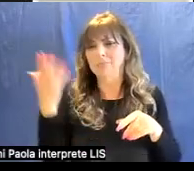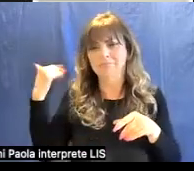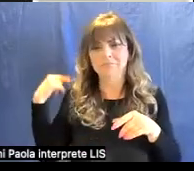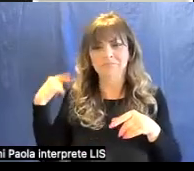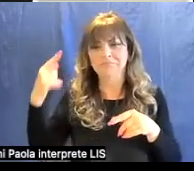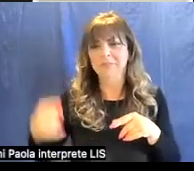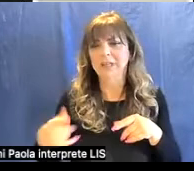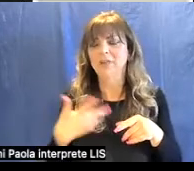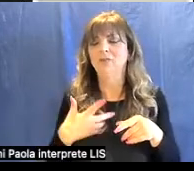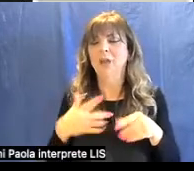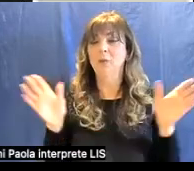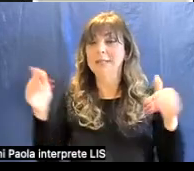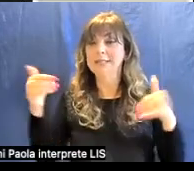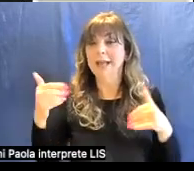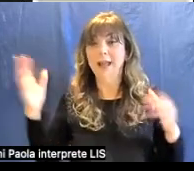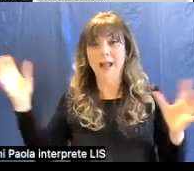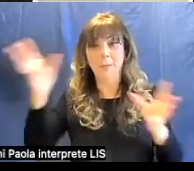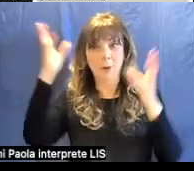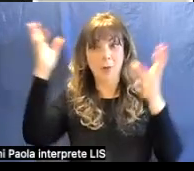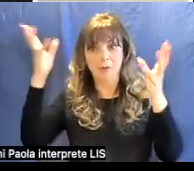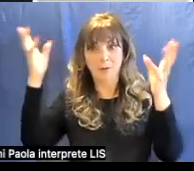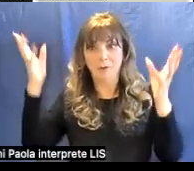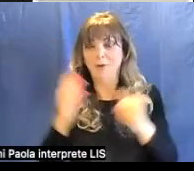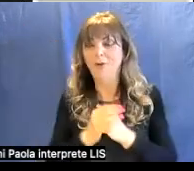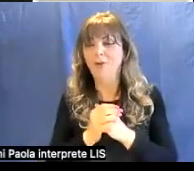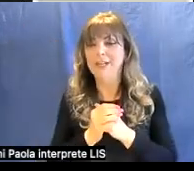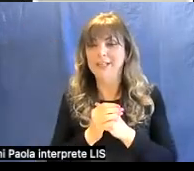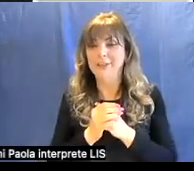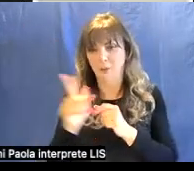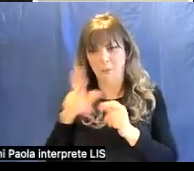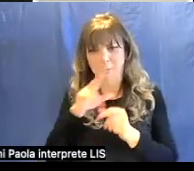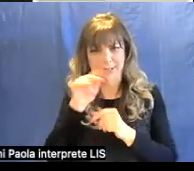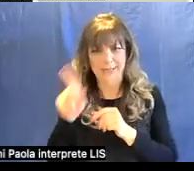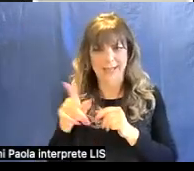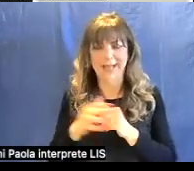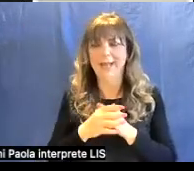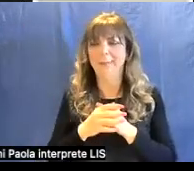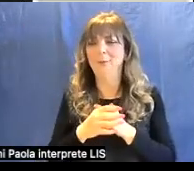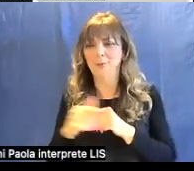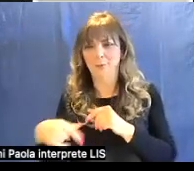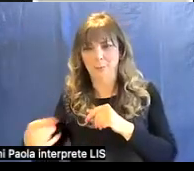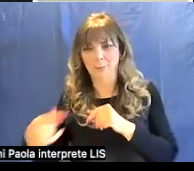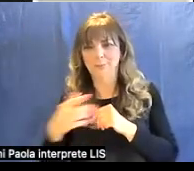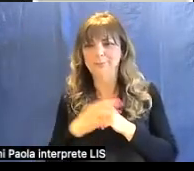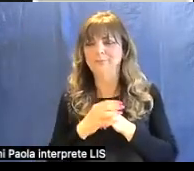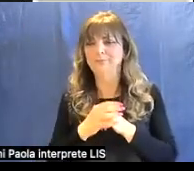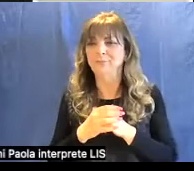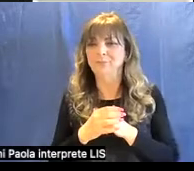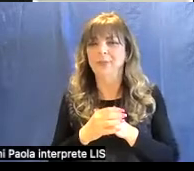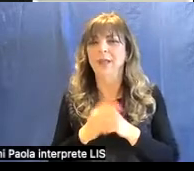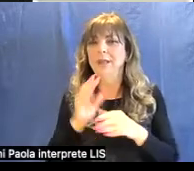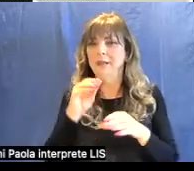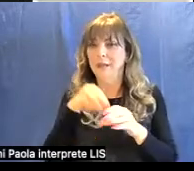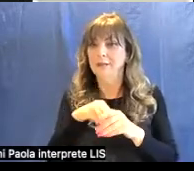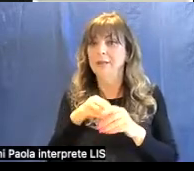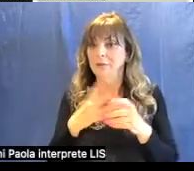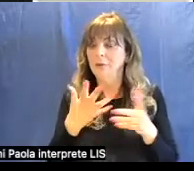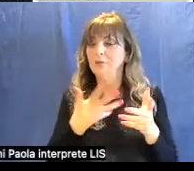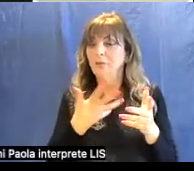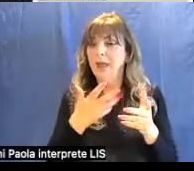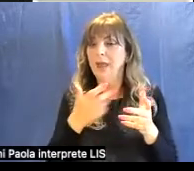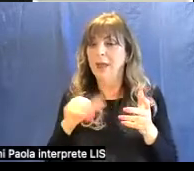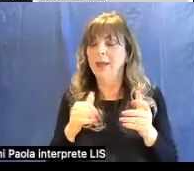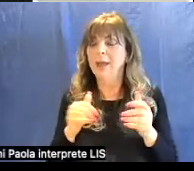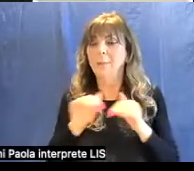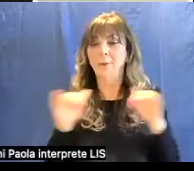capolavori di cui poi parleremo diffusamente e comprende adesso la